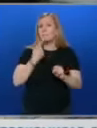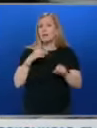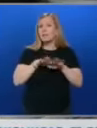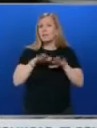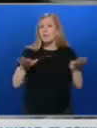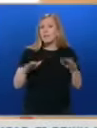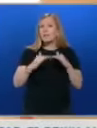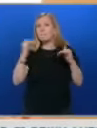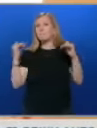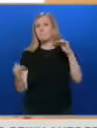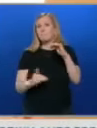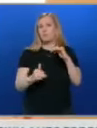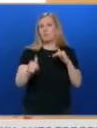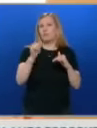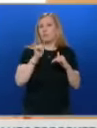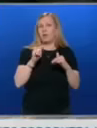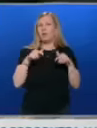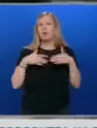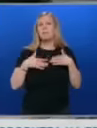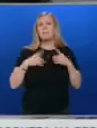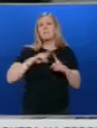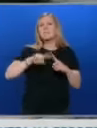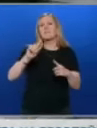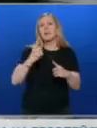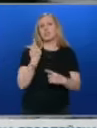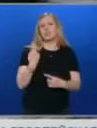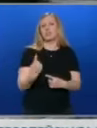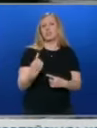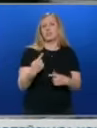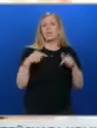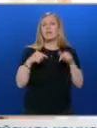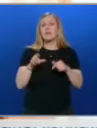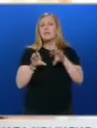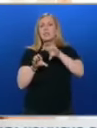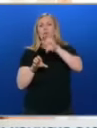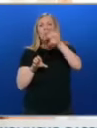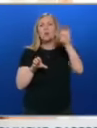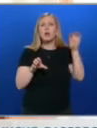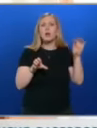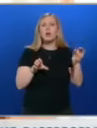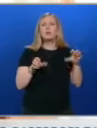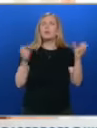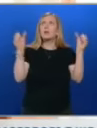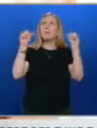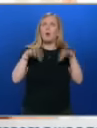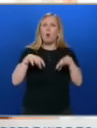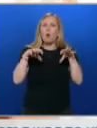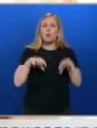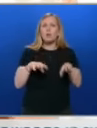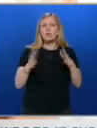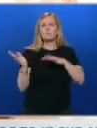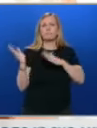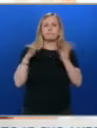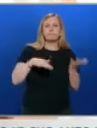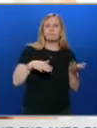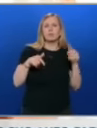наполовина под вода. На свещи сме издревали. Това ще опада тия тухли, като са мокри, навлажнени, и тия основи, и отдолу.